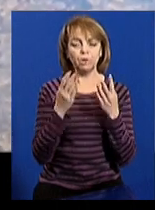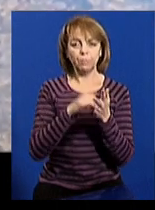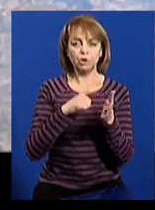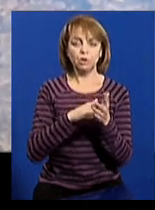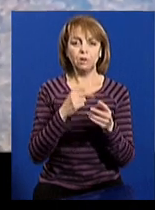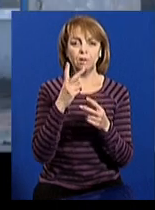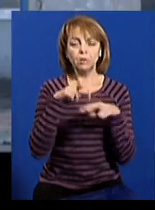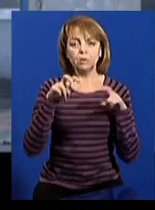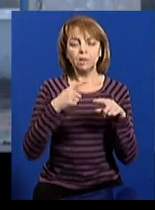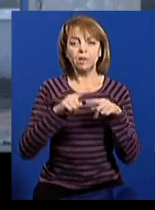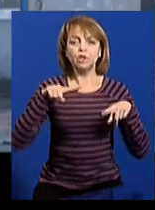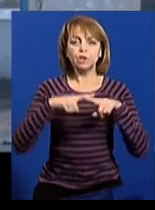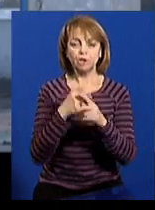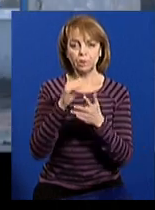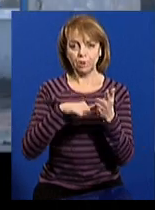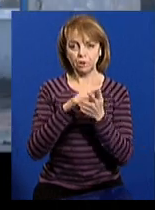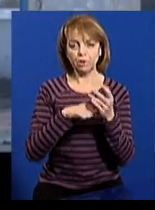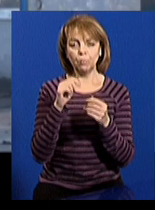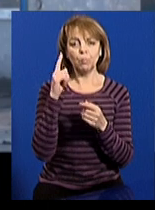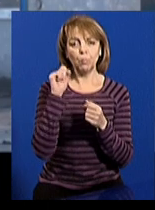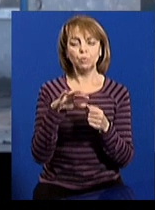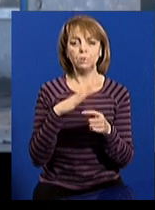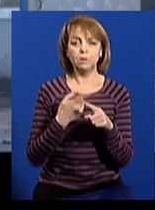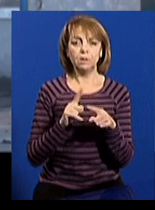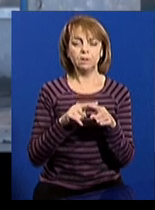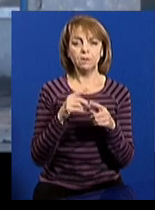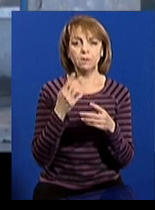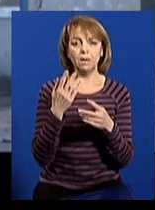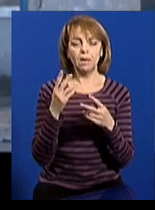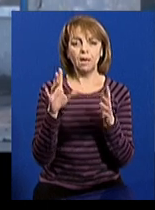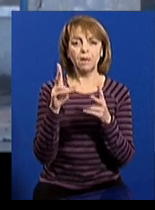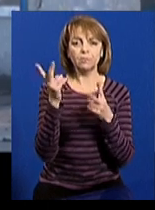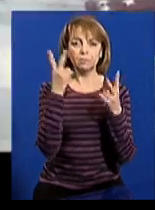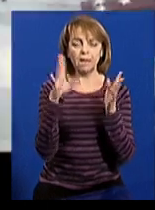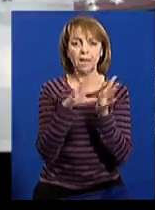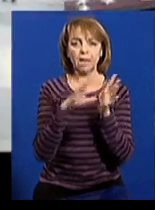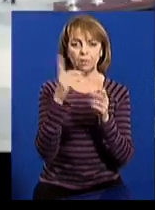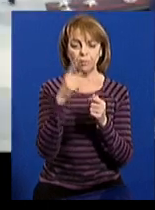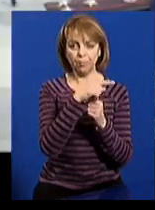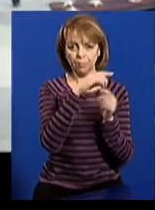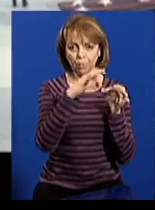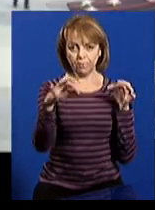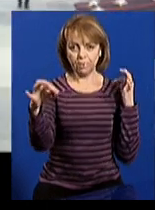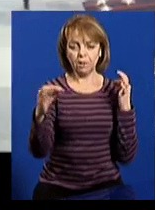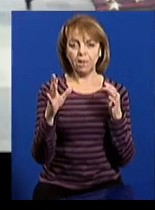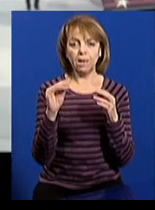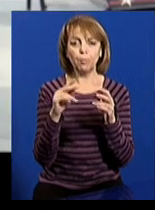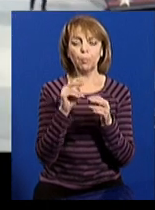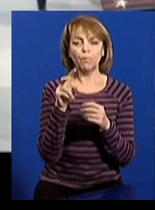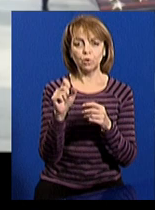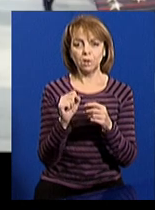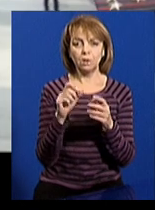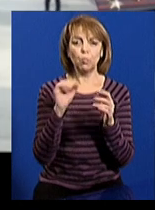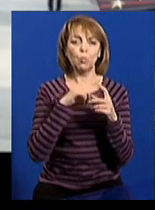технічно. Причина мається на увазі, зв'язана з електрообладнанням, а також електропроводки. Чи це